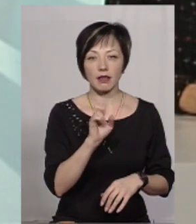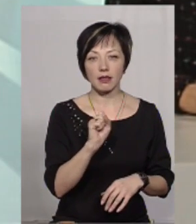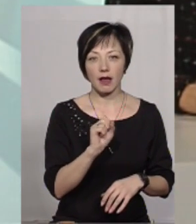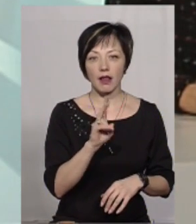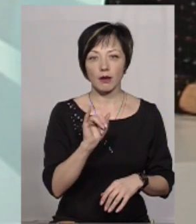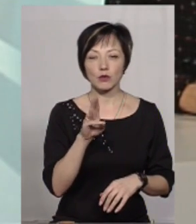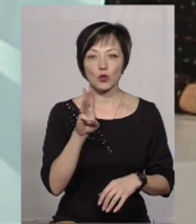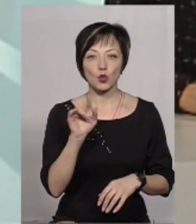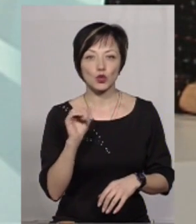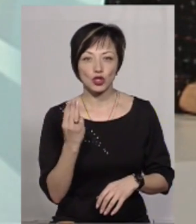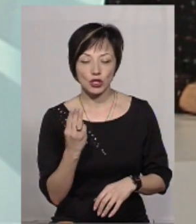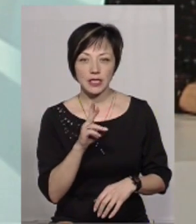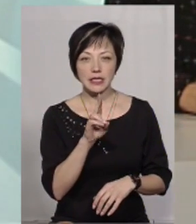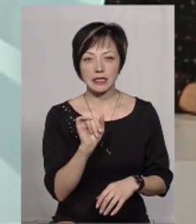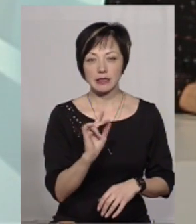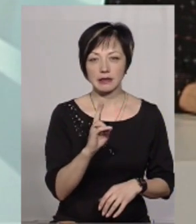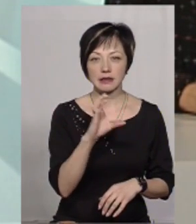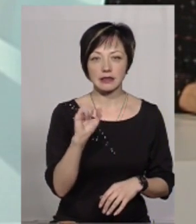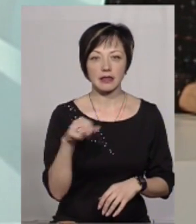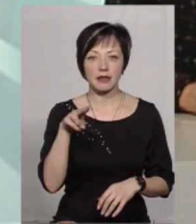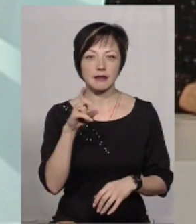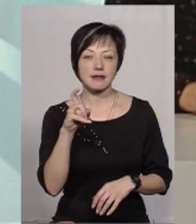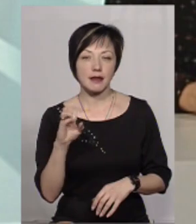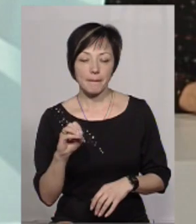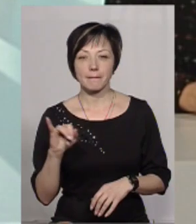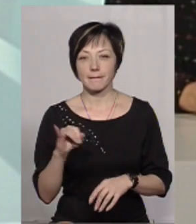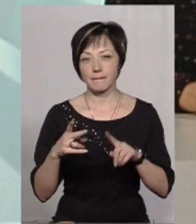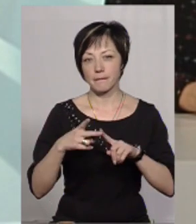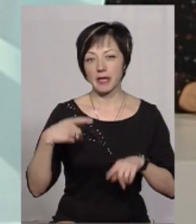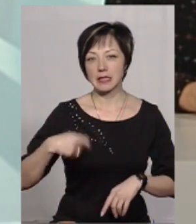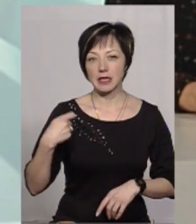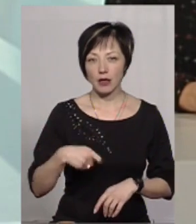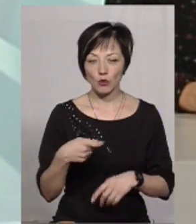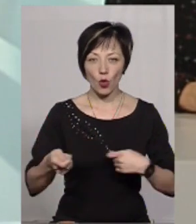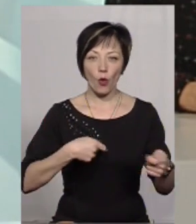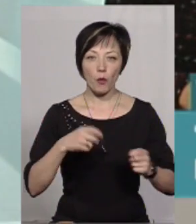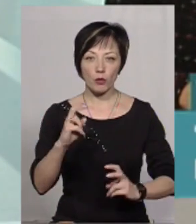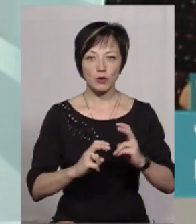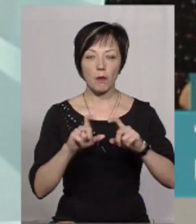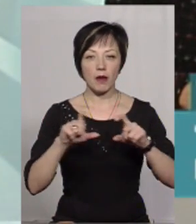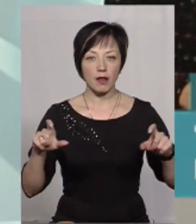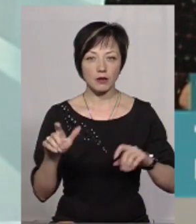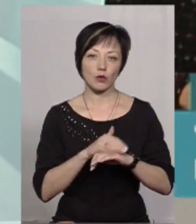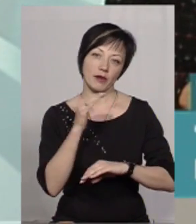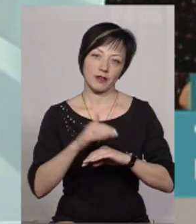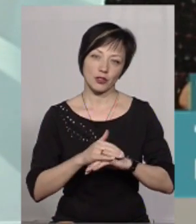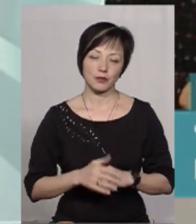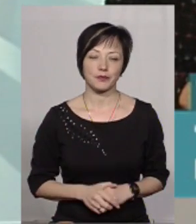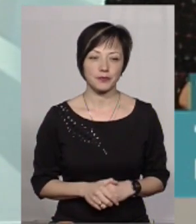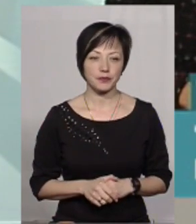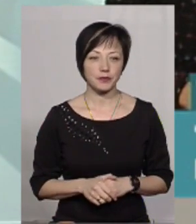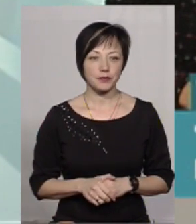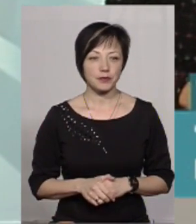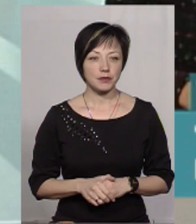Климпуш-Цинцадзе та президентом Хмельницької торгово-промислової палати Наталією Біляковою. Добрий вечір. Добрий вечір.